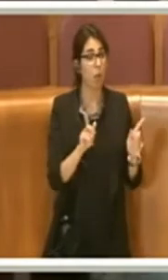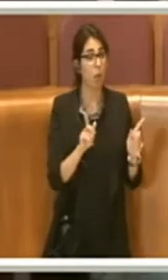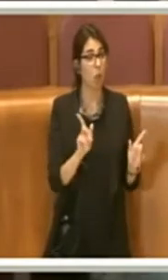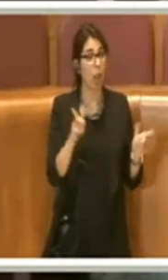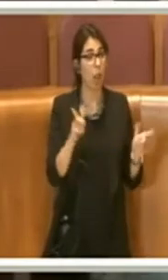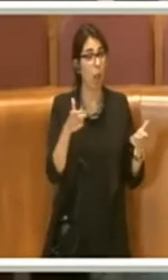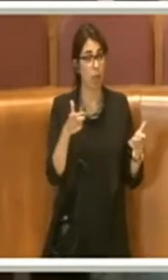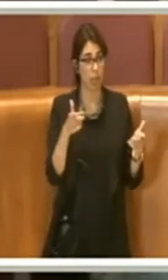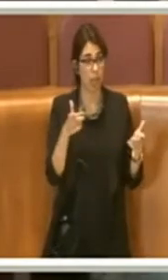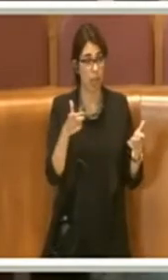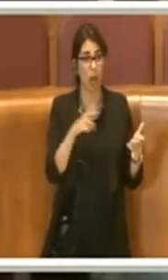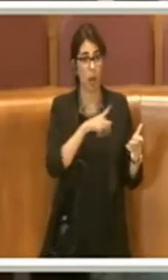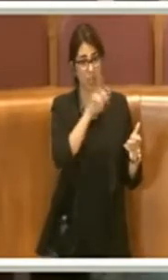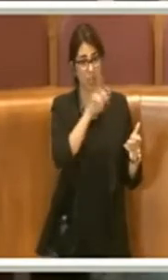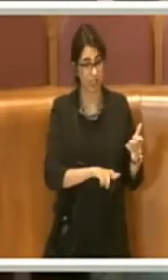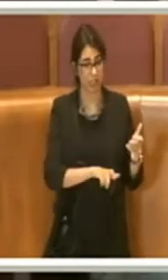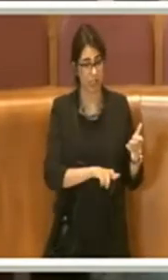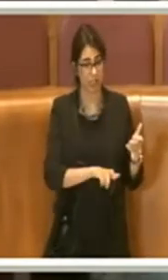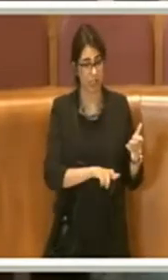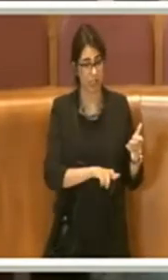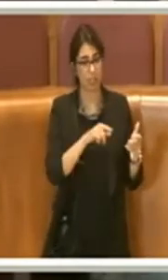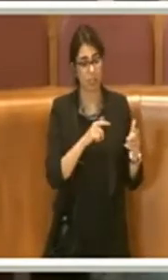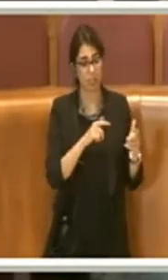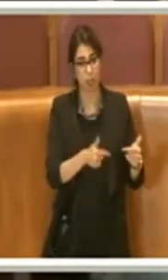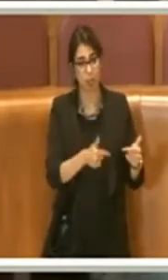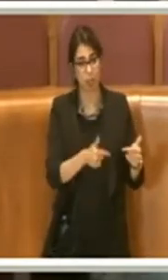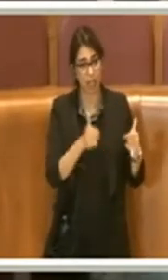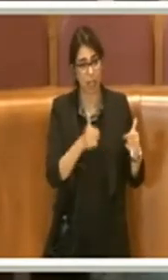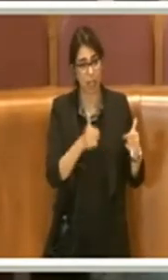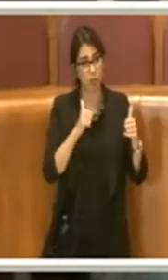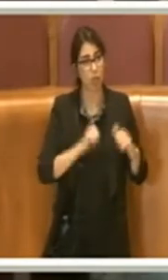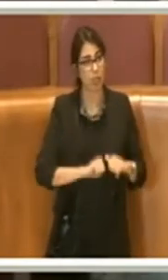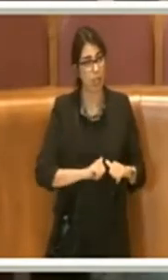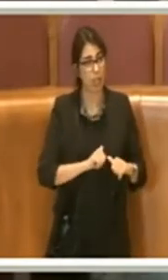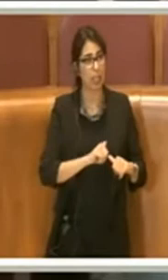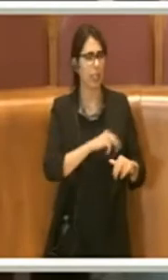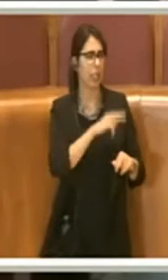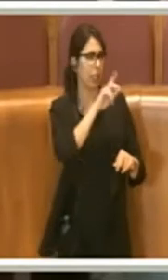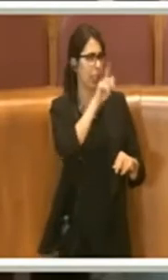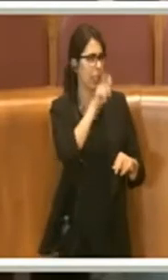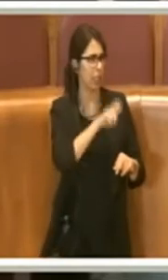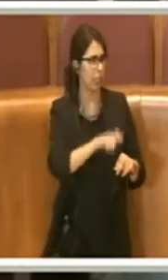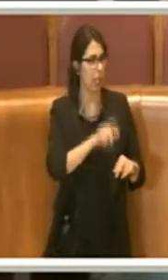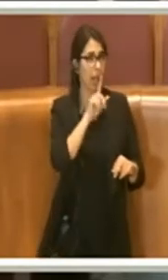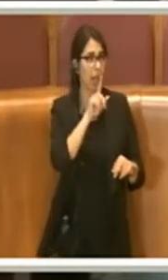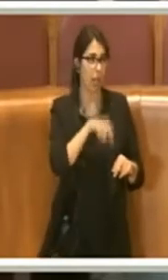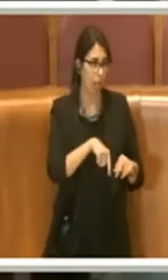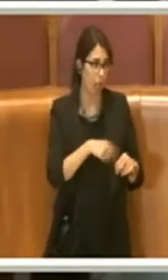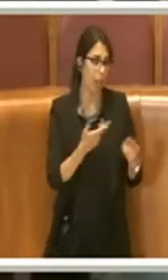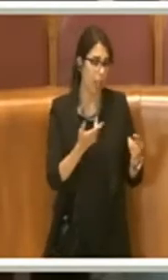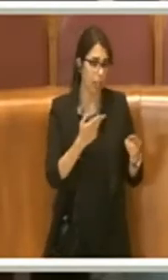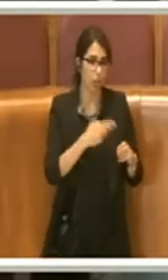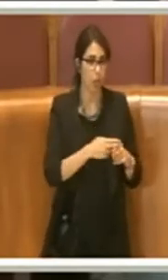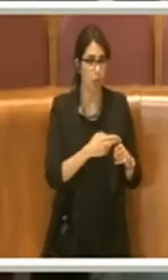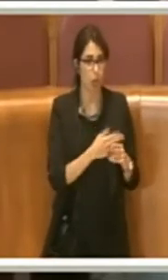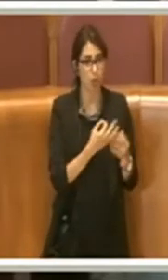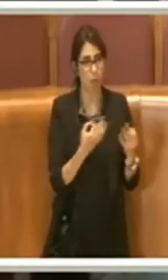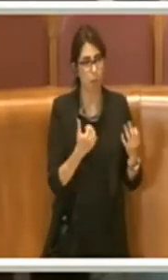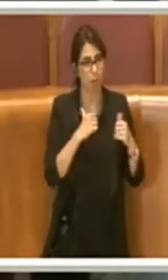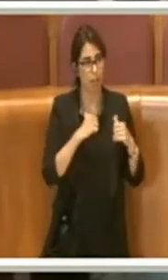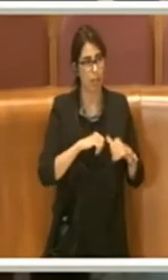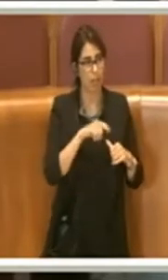i cittadini italiani, quindi anche quelli romani, e soprattutto le attività